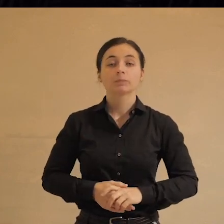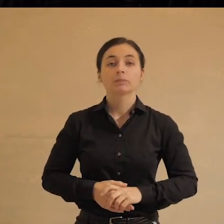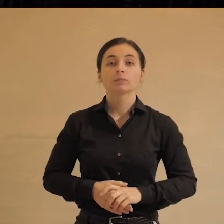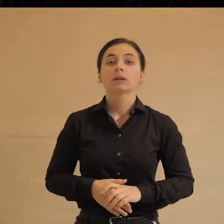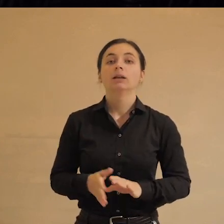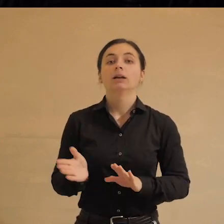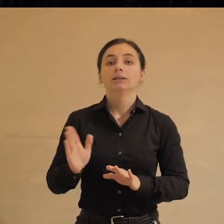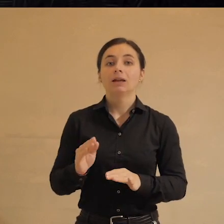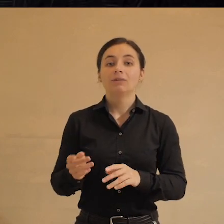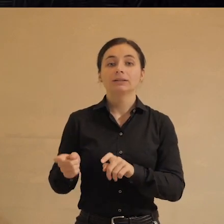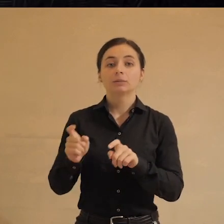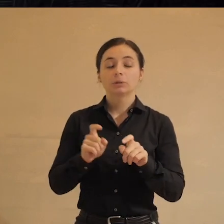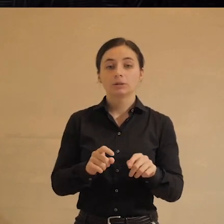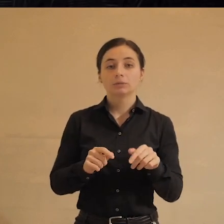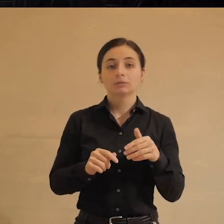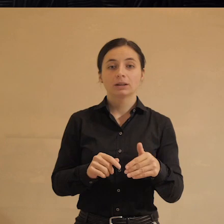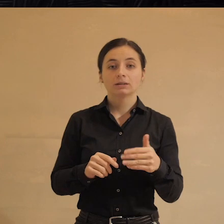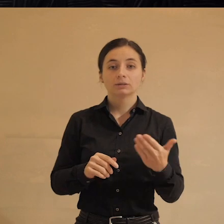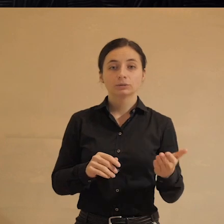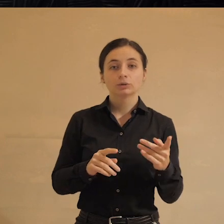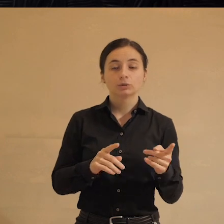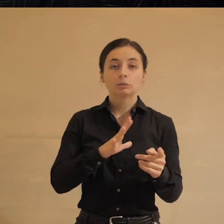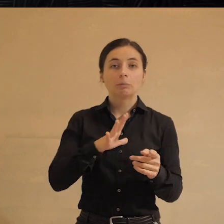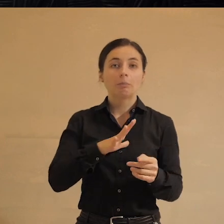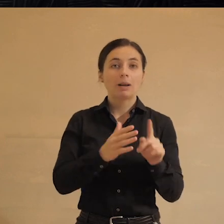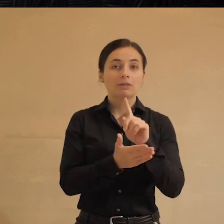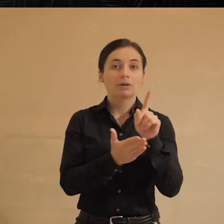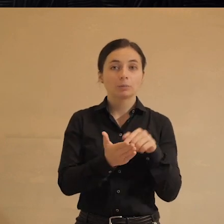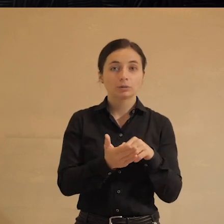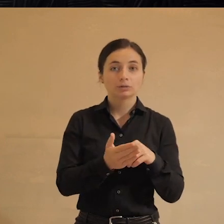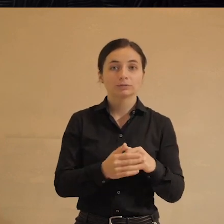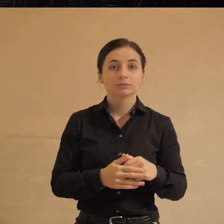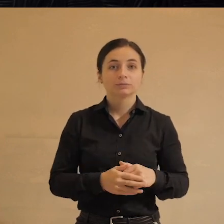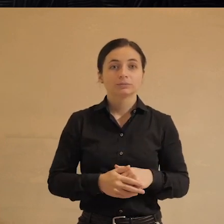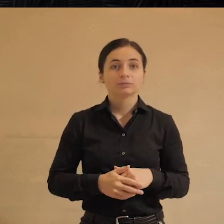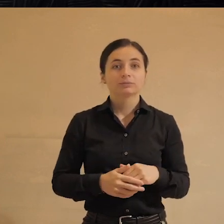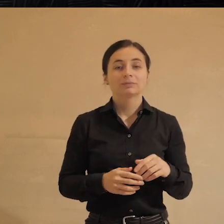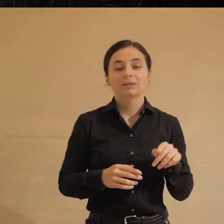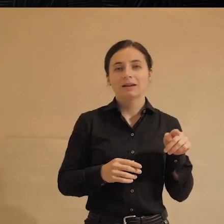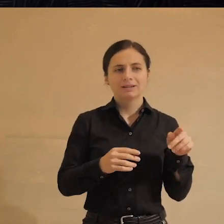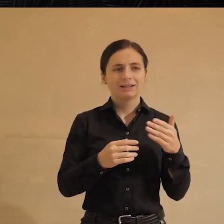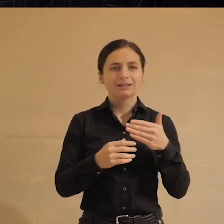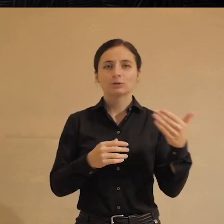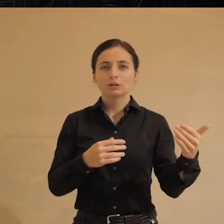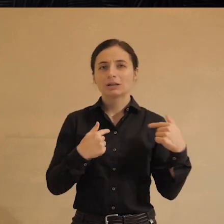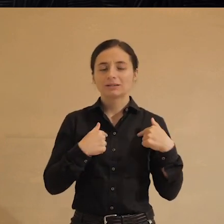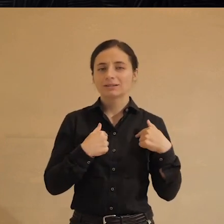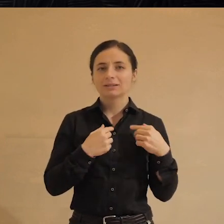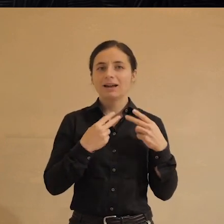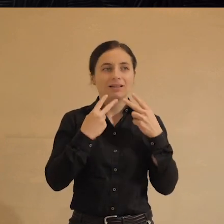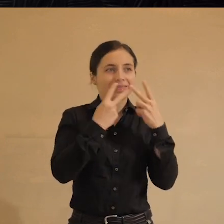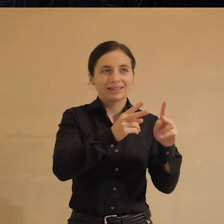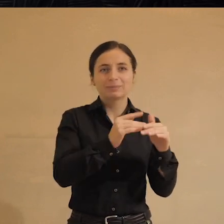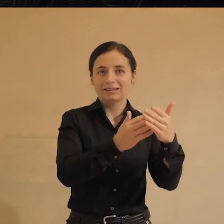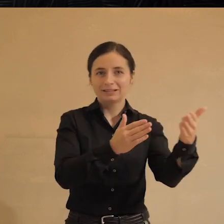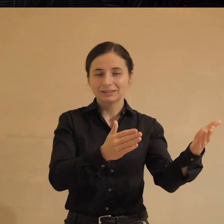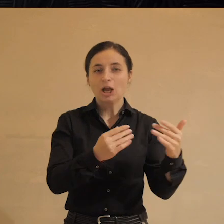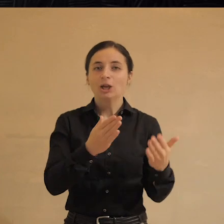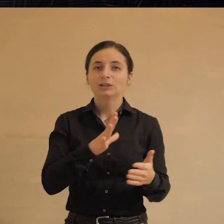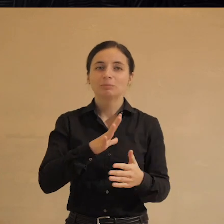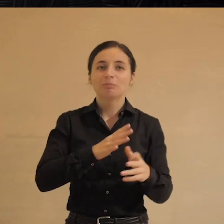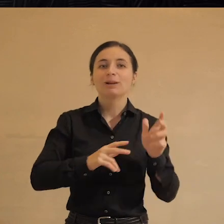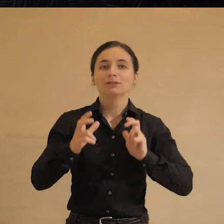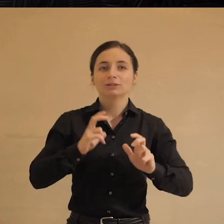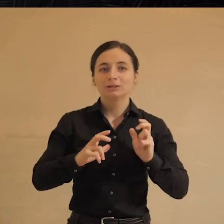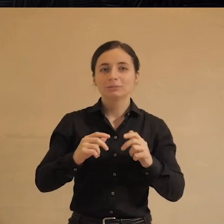Давайте мы перейдем на эту сторону. Тут тоже были вопросы. Да, по-моему, эту сторону я вообще дискриминировала, не смотрела на нее. Если бы вы были